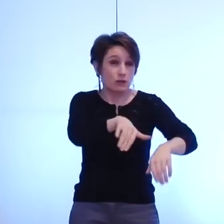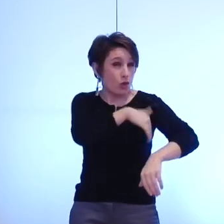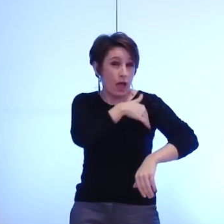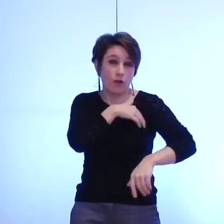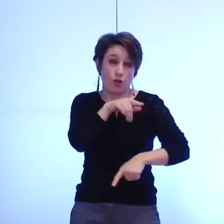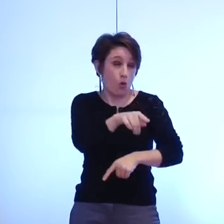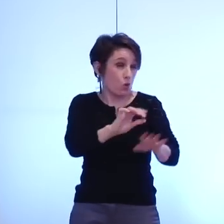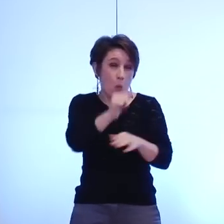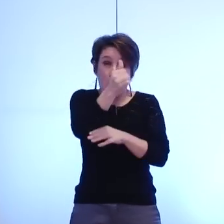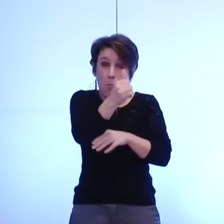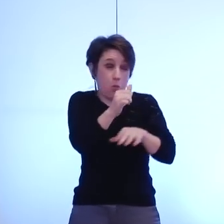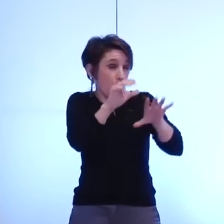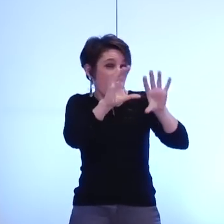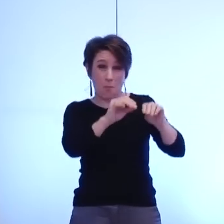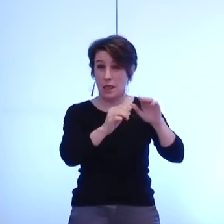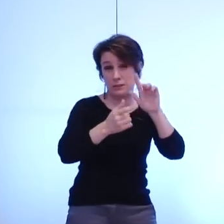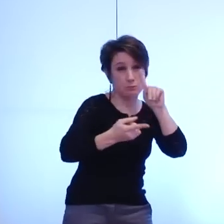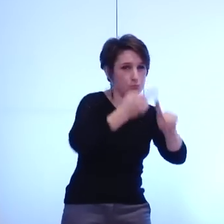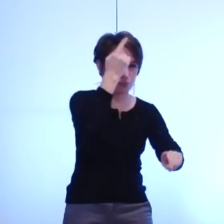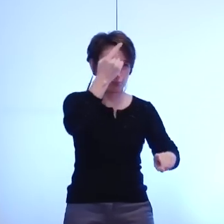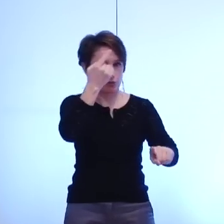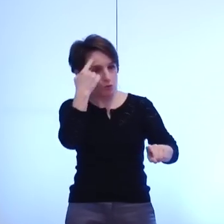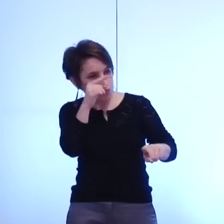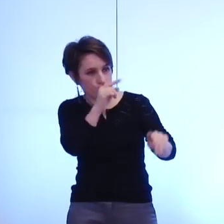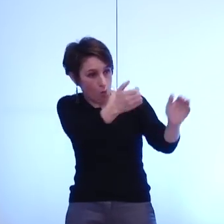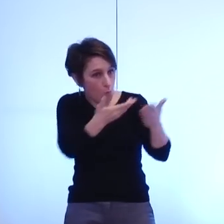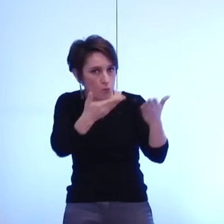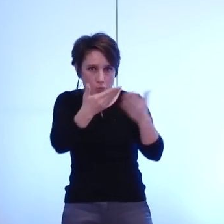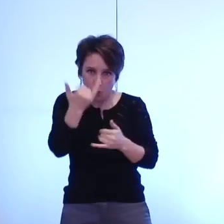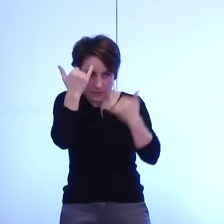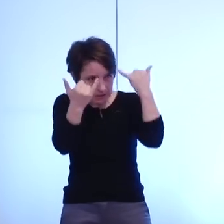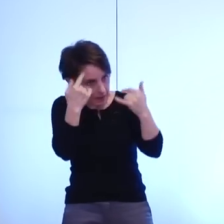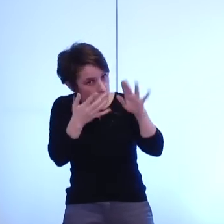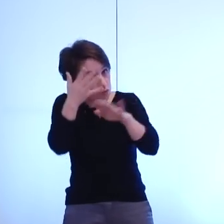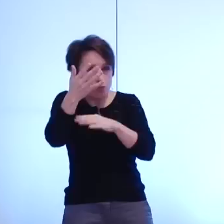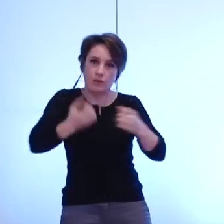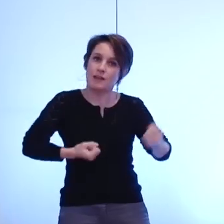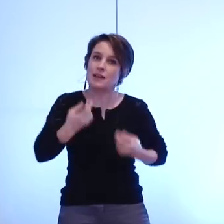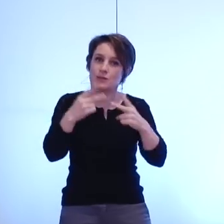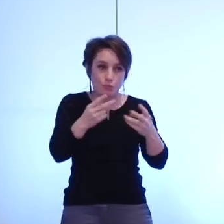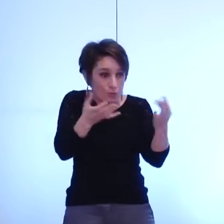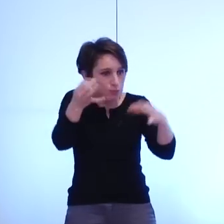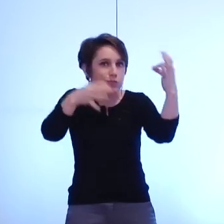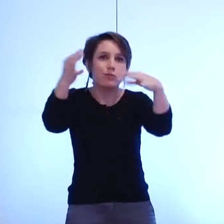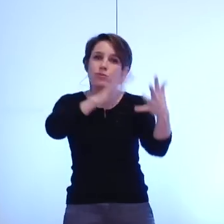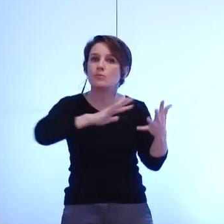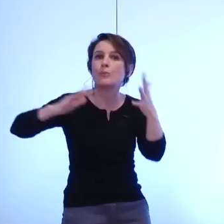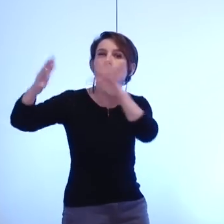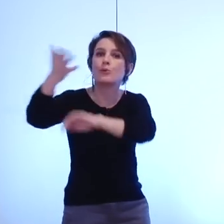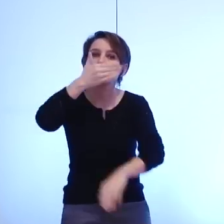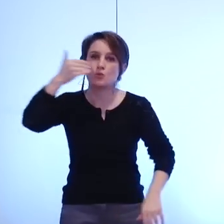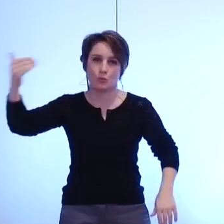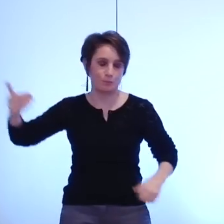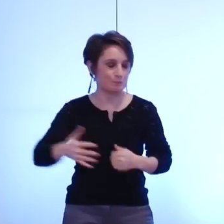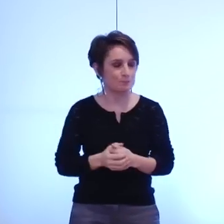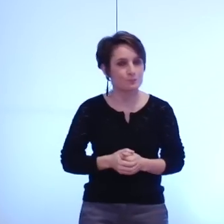de notre capacité d'invention demain pour améliorer les services publics vous l'aurez compris mes